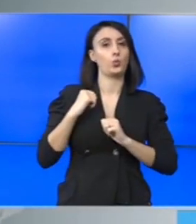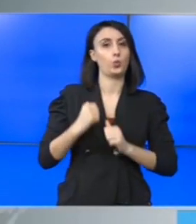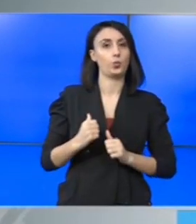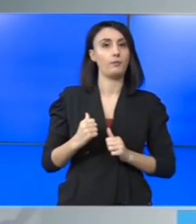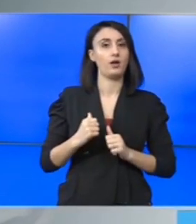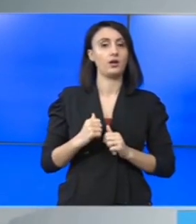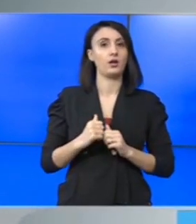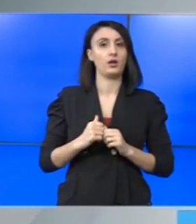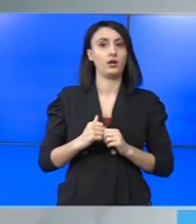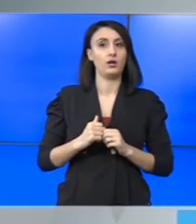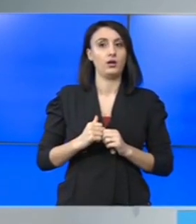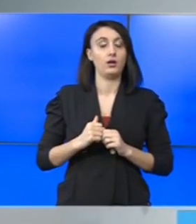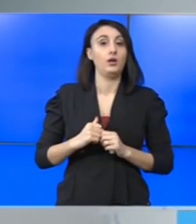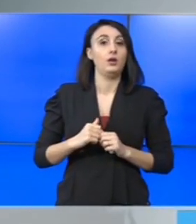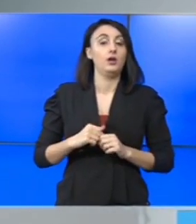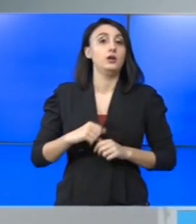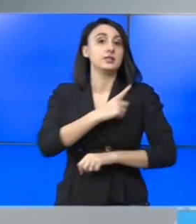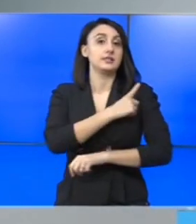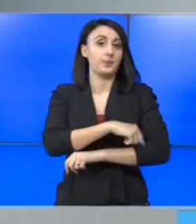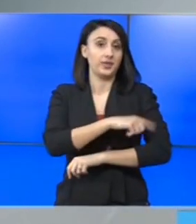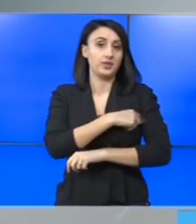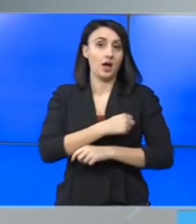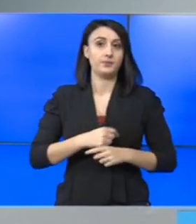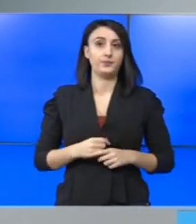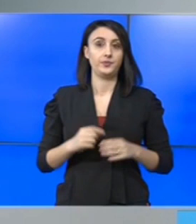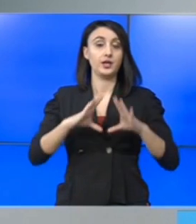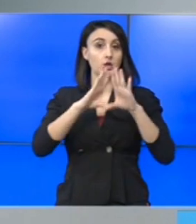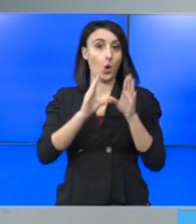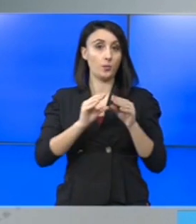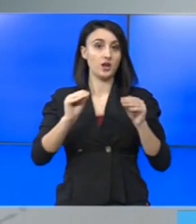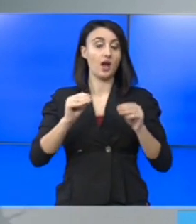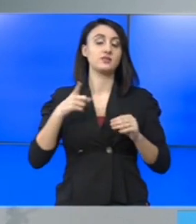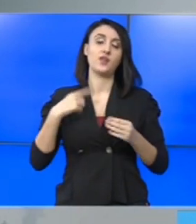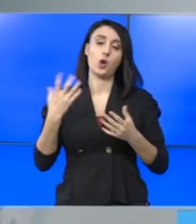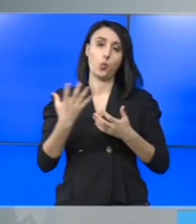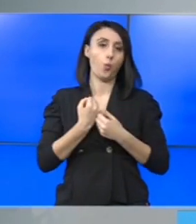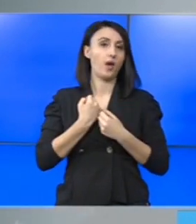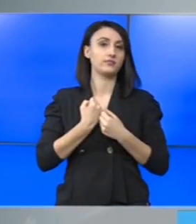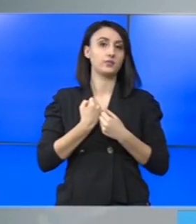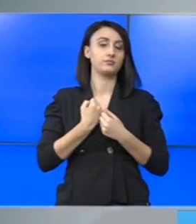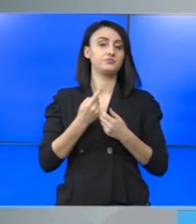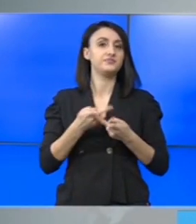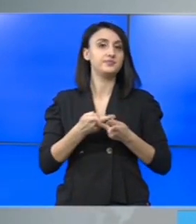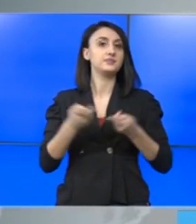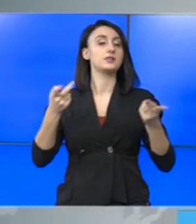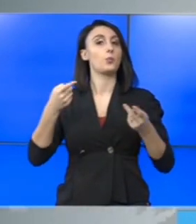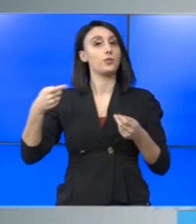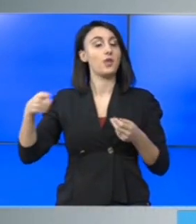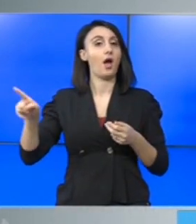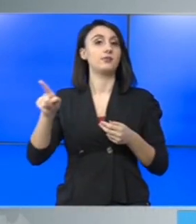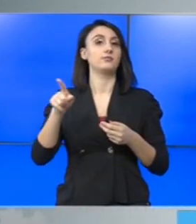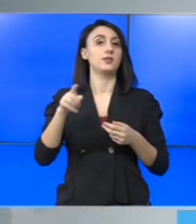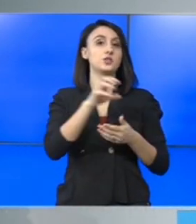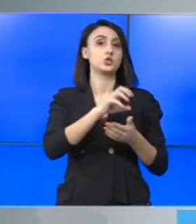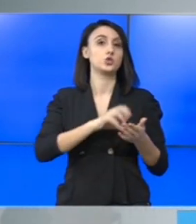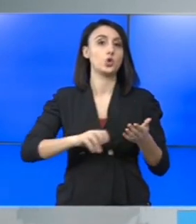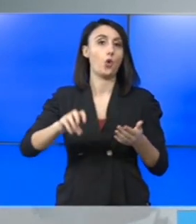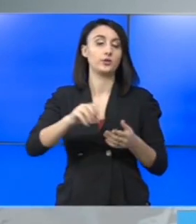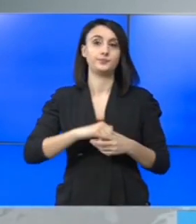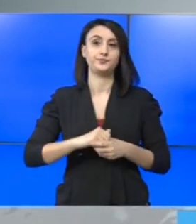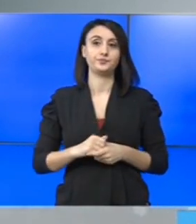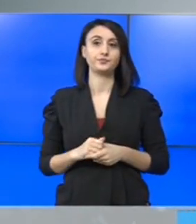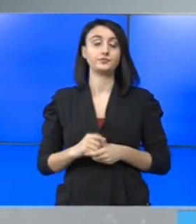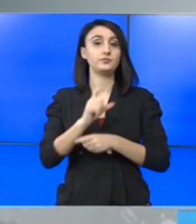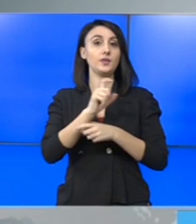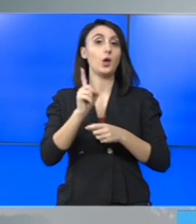unităților spitalișești din România să fie luată și să fie distribuită și către alte zone. De aceea,